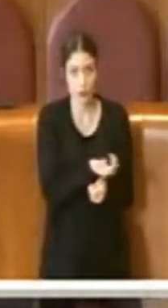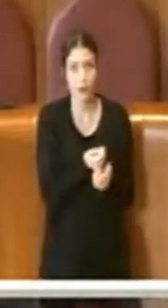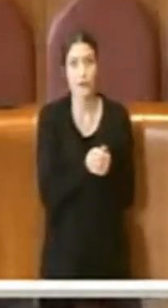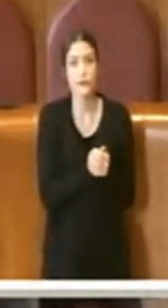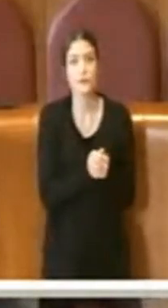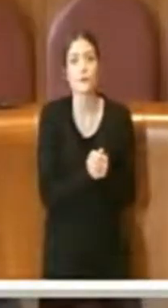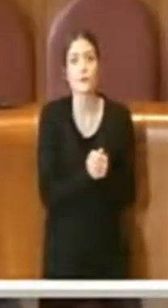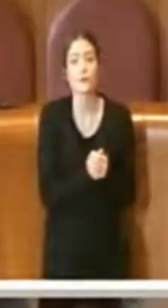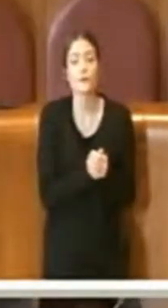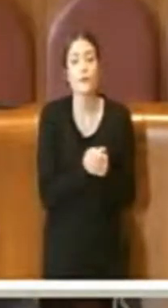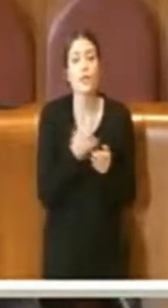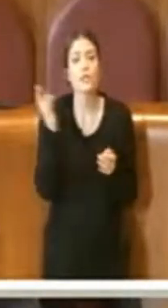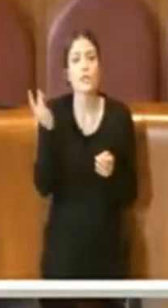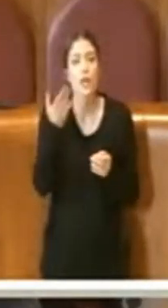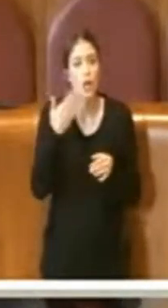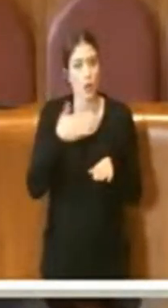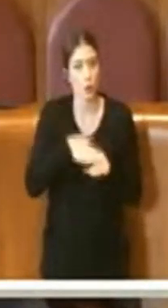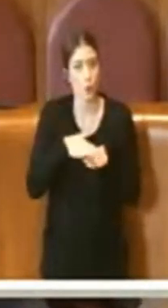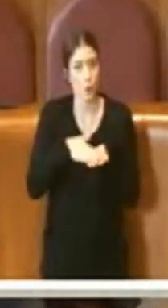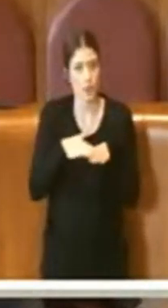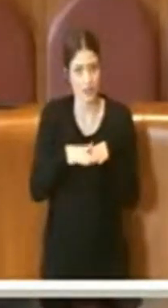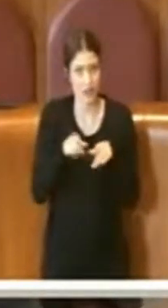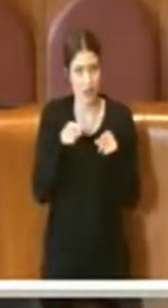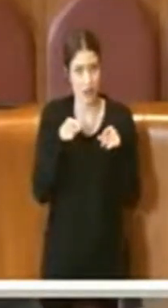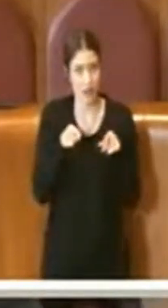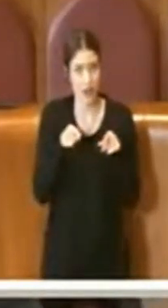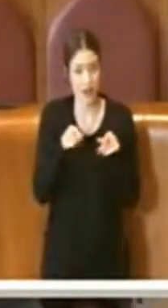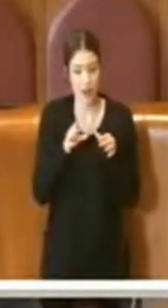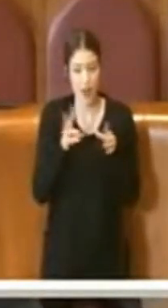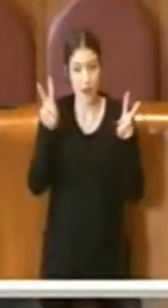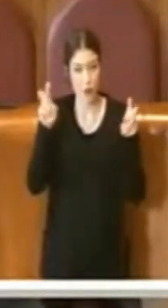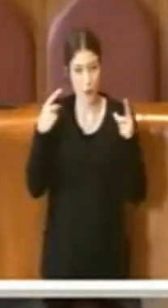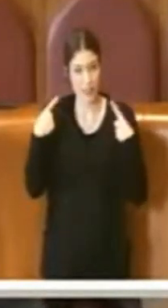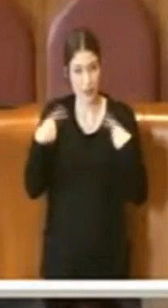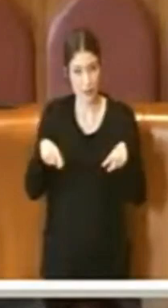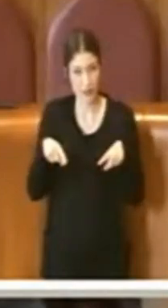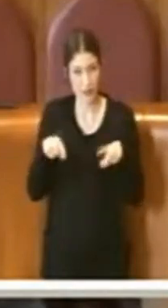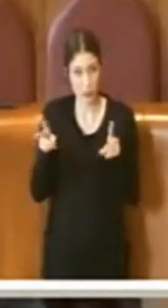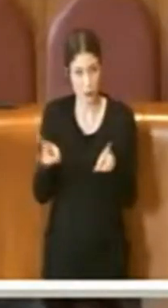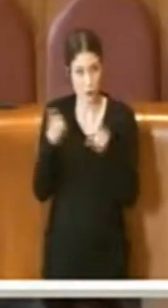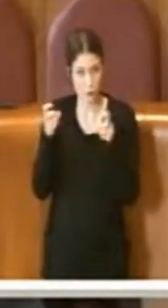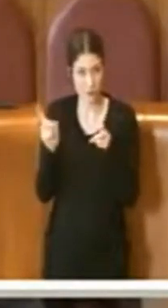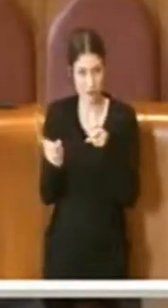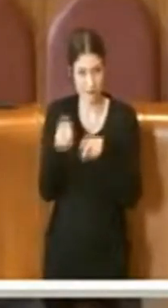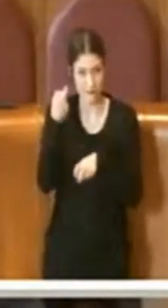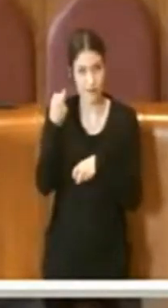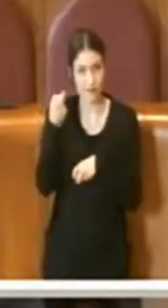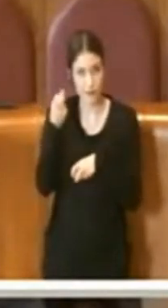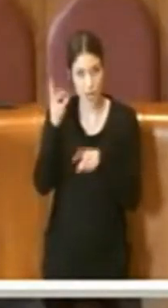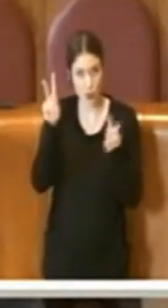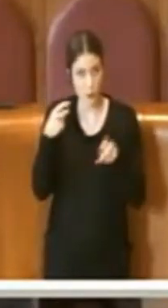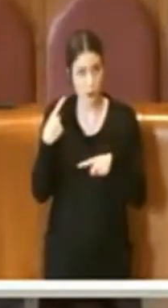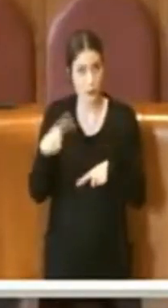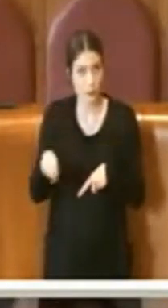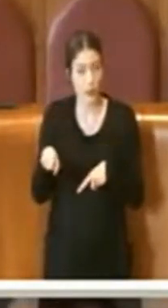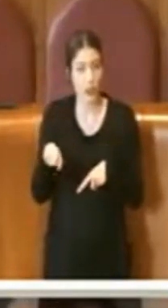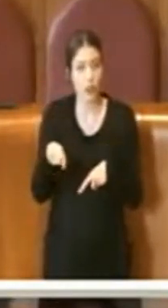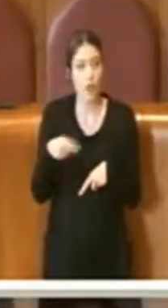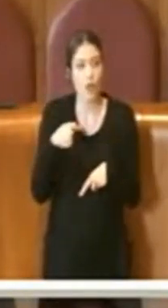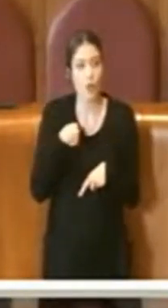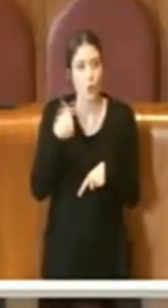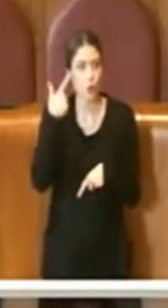Allora, se si usa chiaramente questo tipo di argomento, io per quello che so